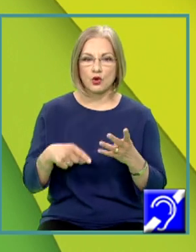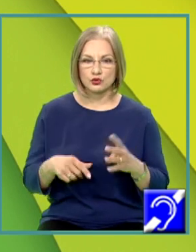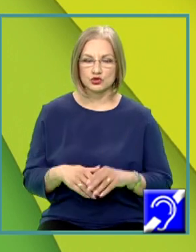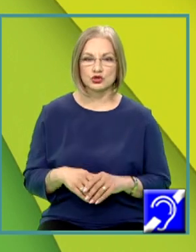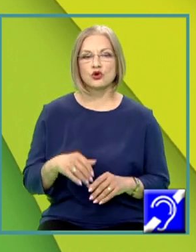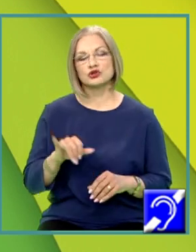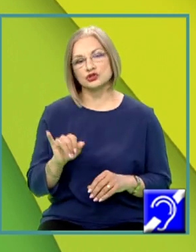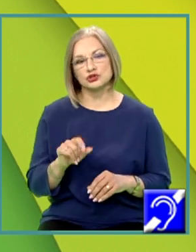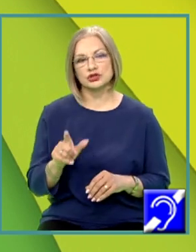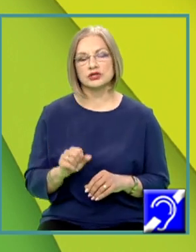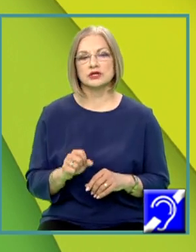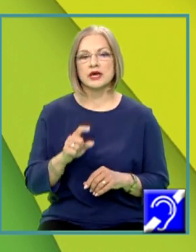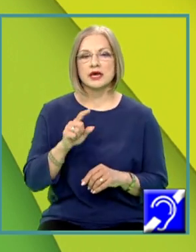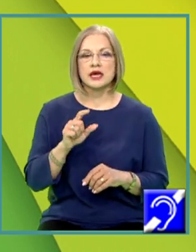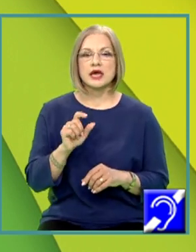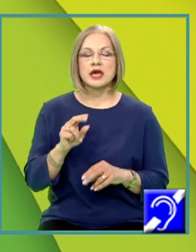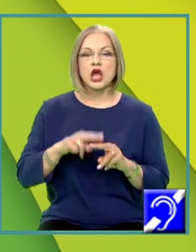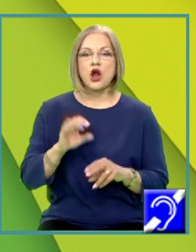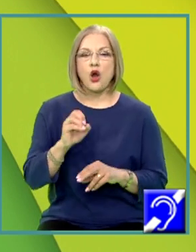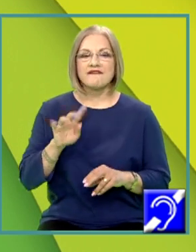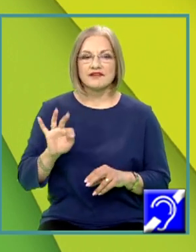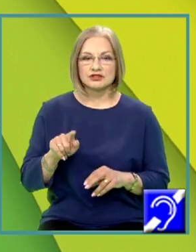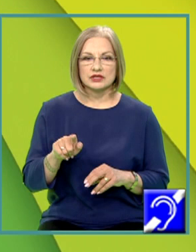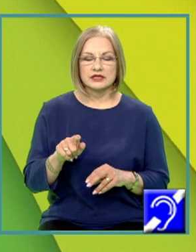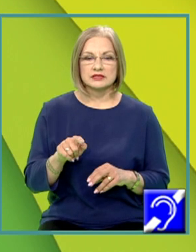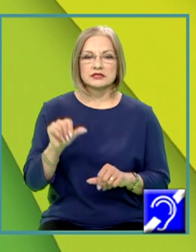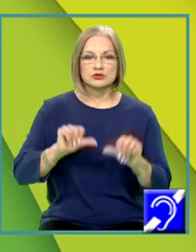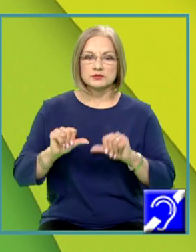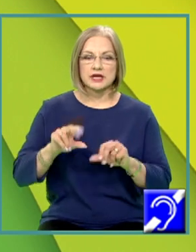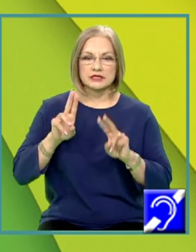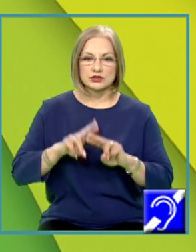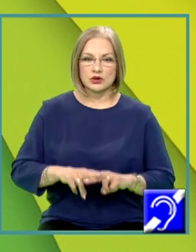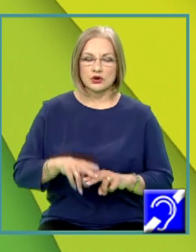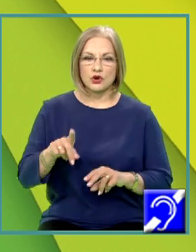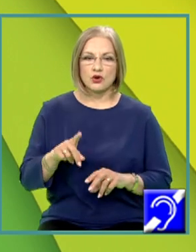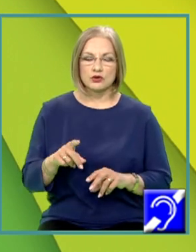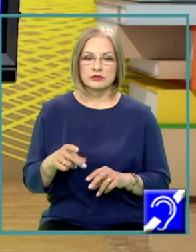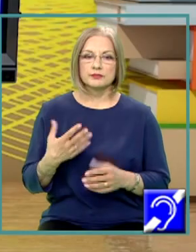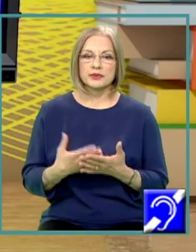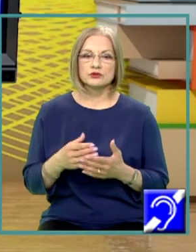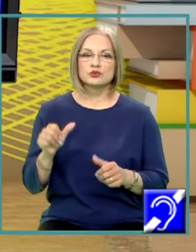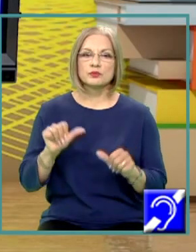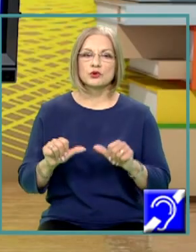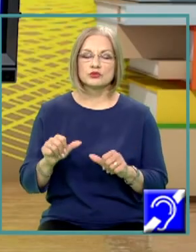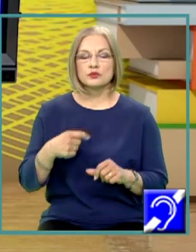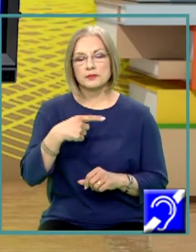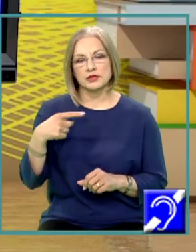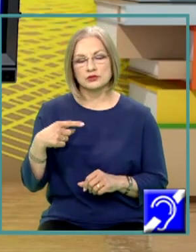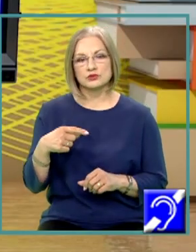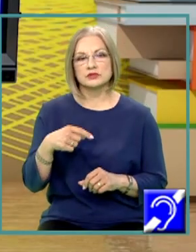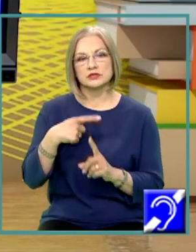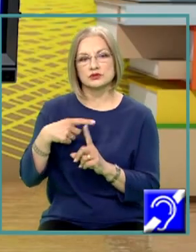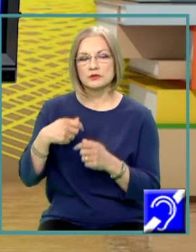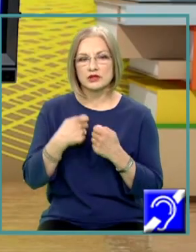și coeficienții substanțelor care au rol de produși minus suma tuturor